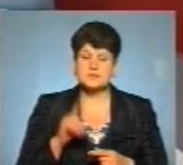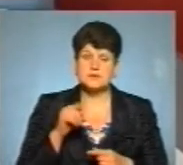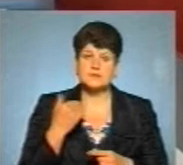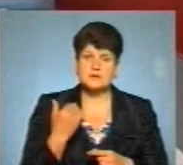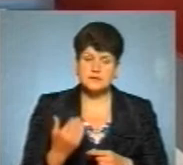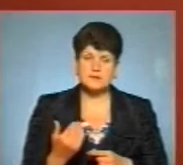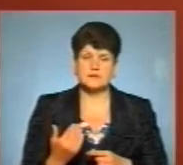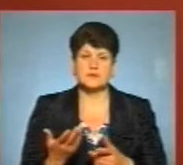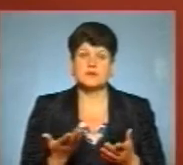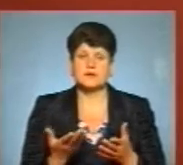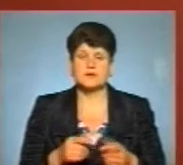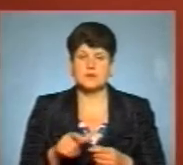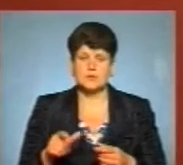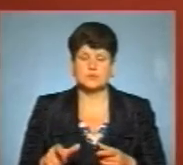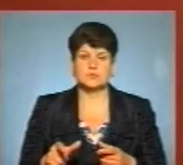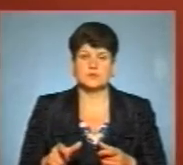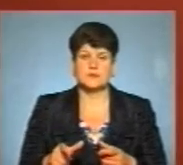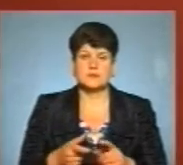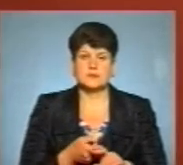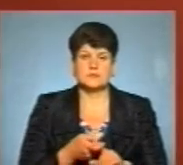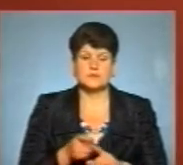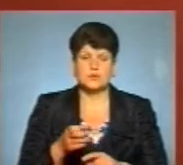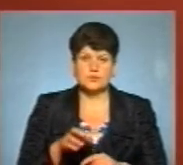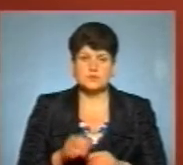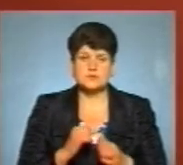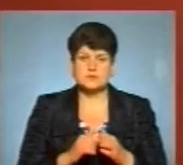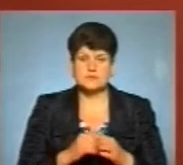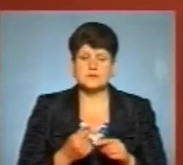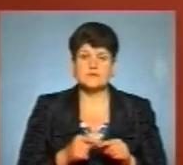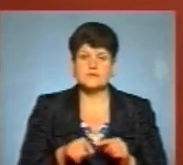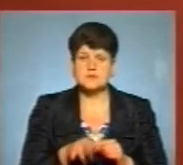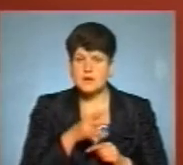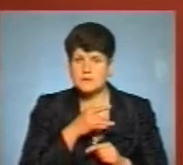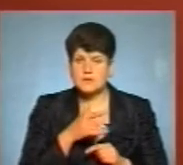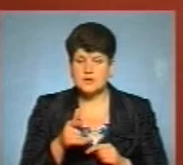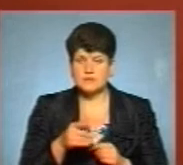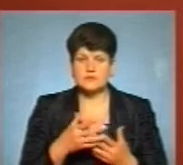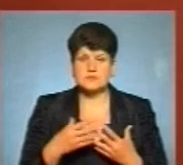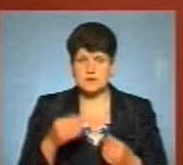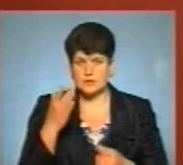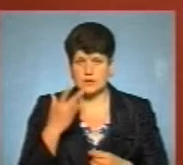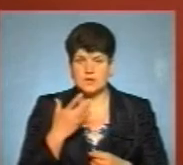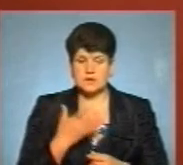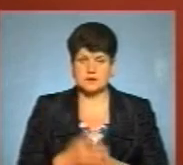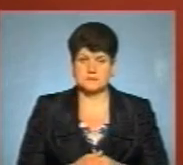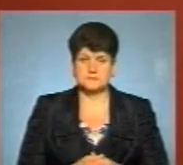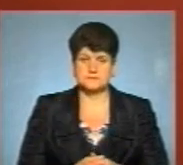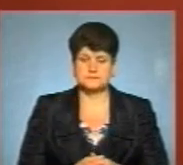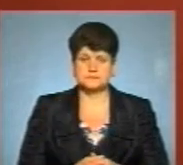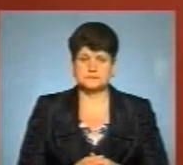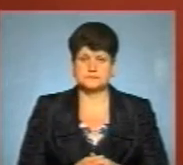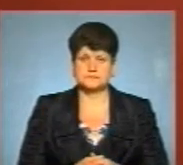зокрема, люди з групи загалом інфікуються найчастіше в оцей період весняно-літній? Ну,